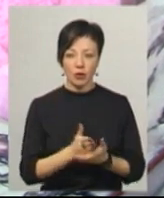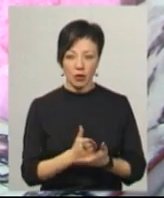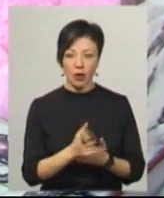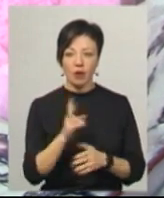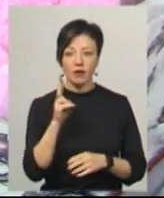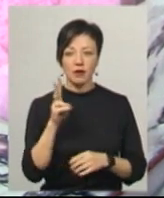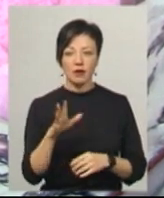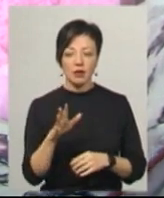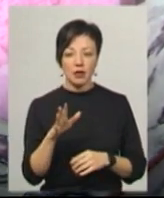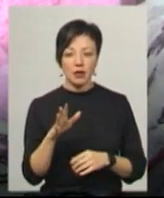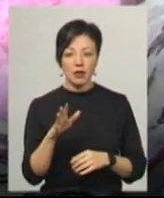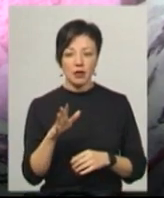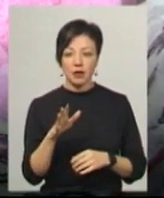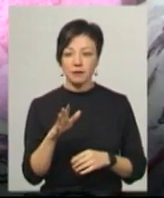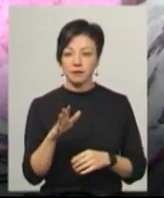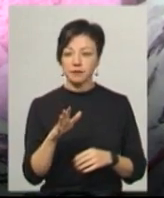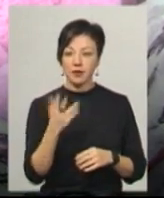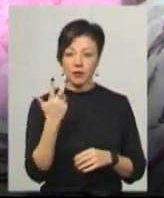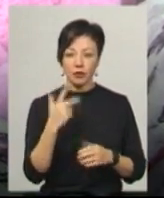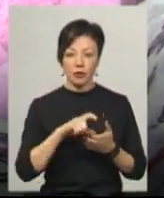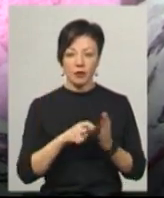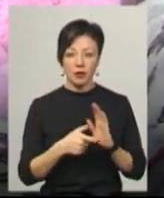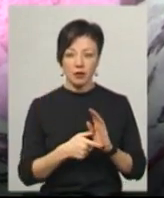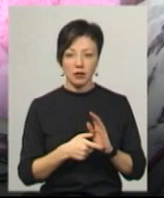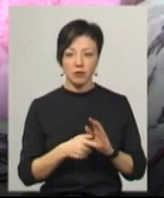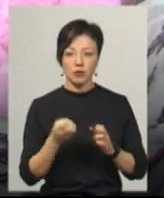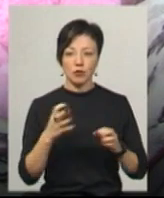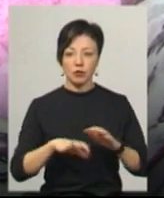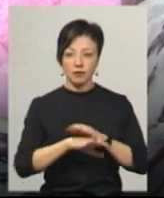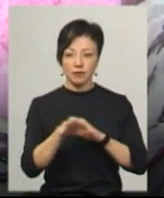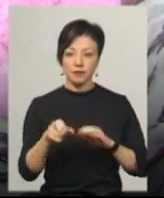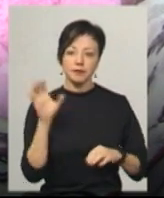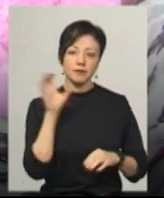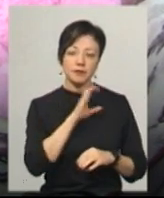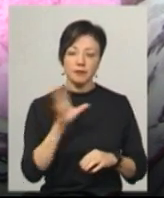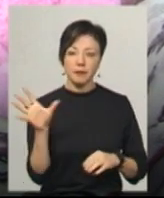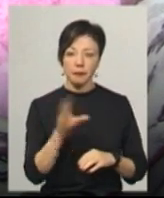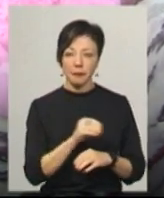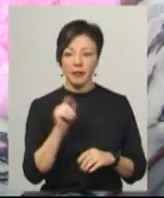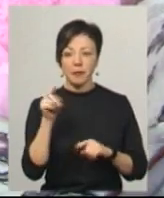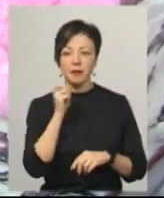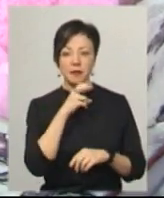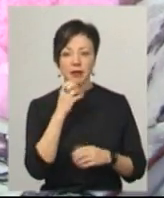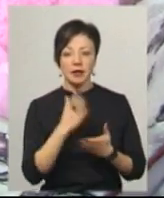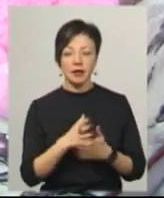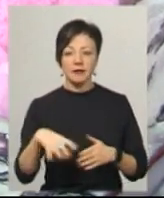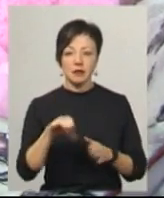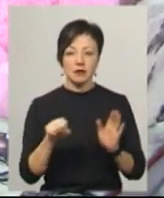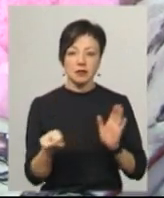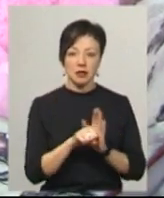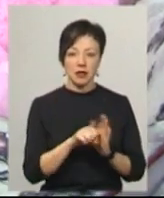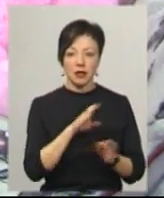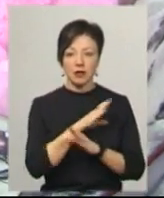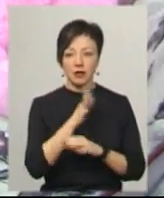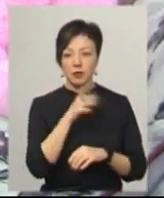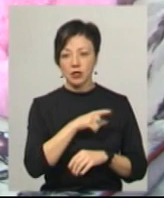квартира трьохкімнатна, її мародери просто рознесли. Брати племінник тільки там є, інші всі загинули. Хтось під